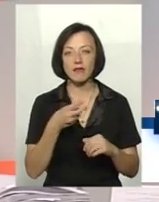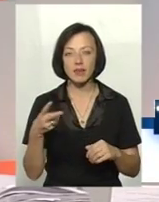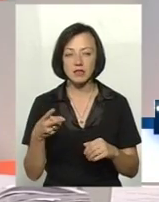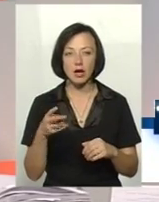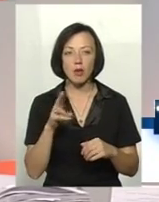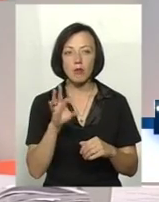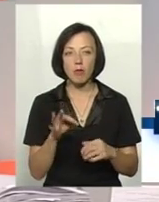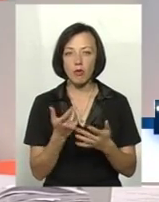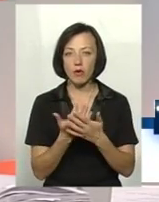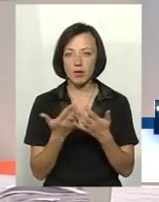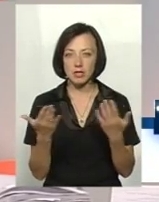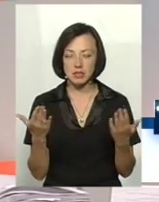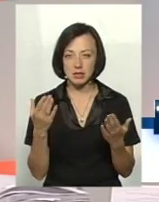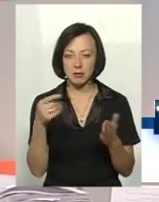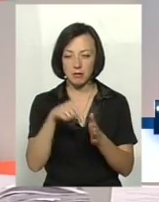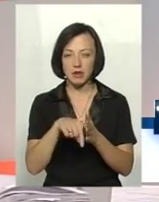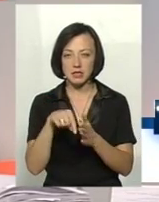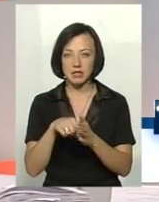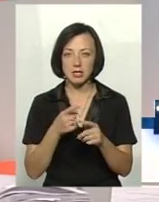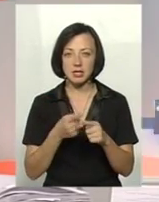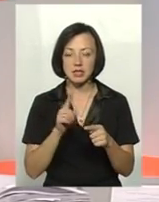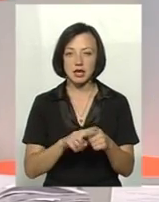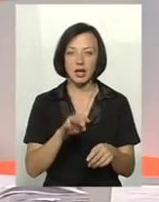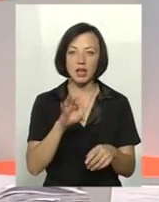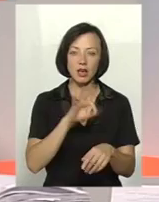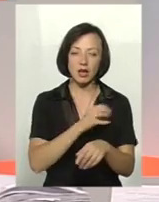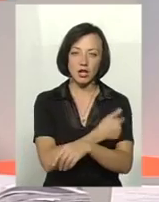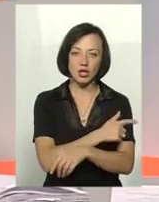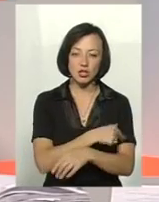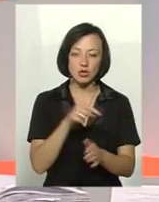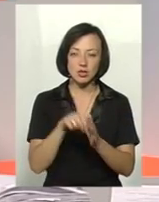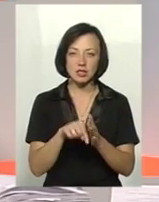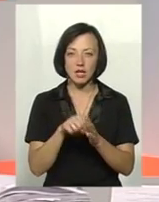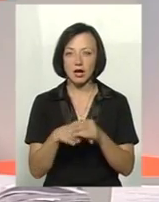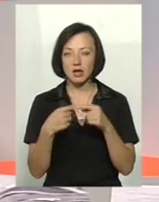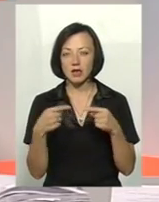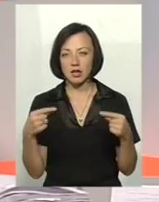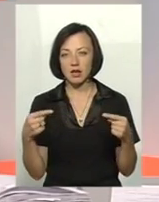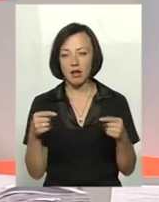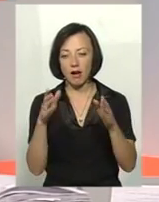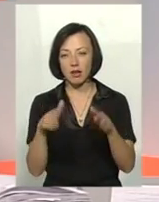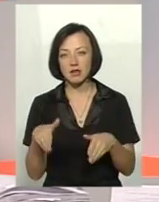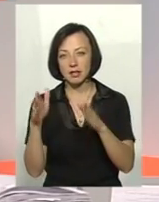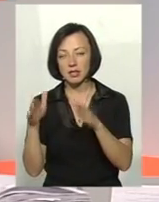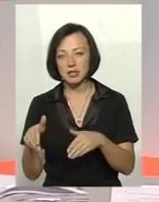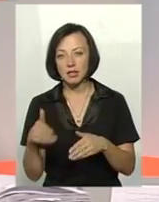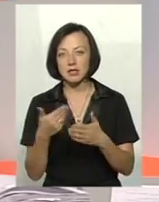По різних, значить, признаках. Це і клінічні ознаки, це і епізотичні, значить, характеристика очага, це і, значить,